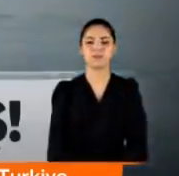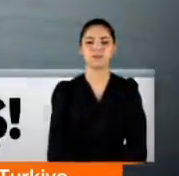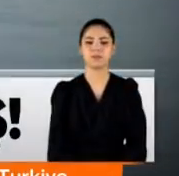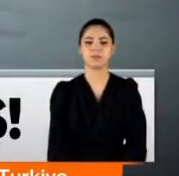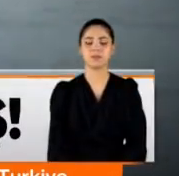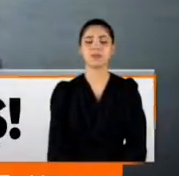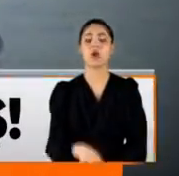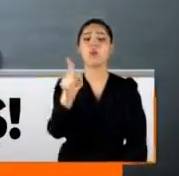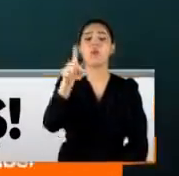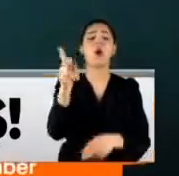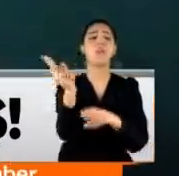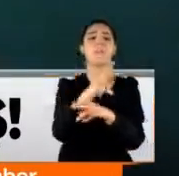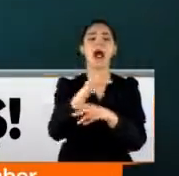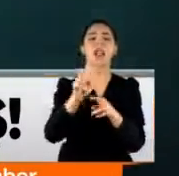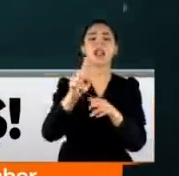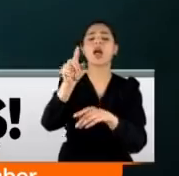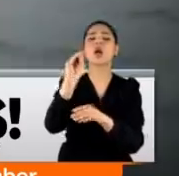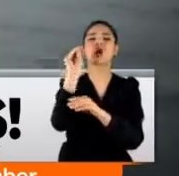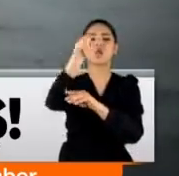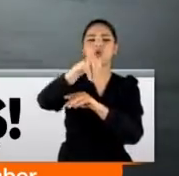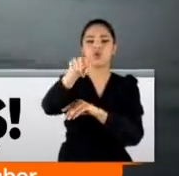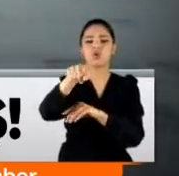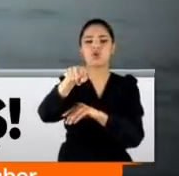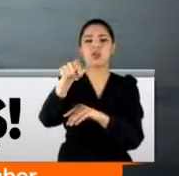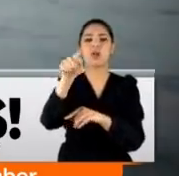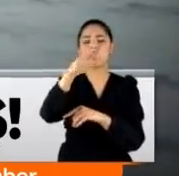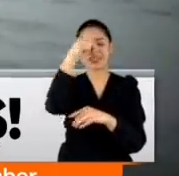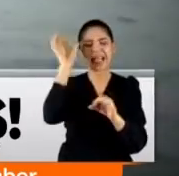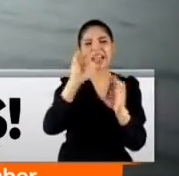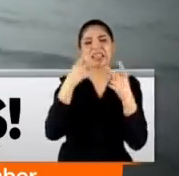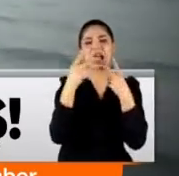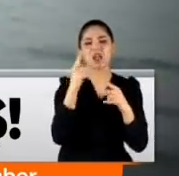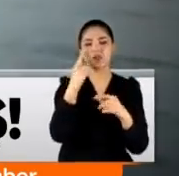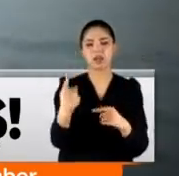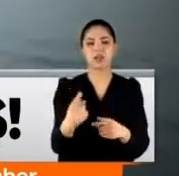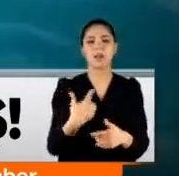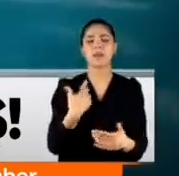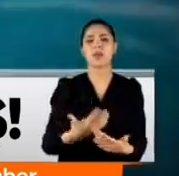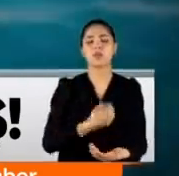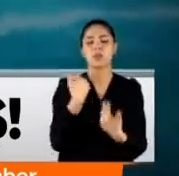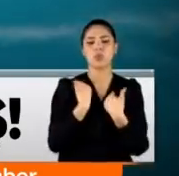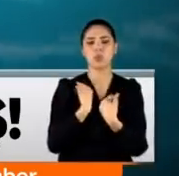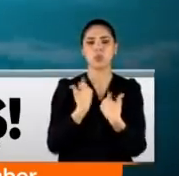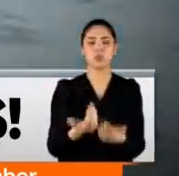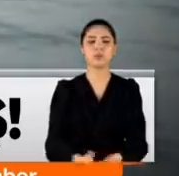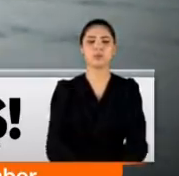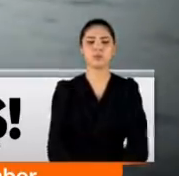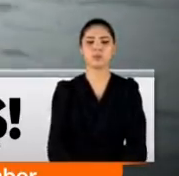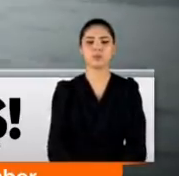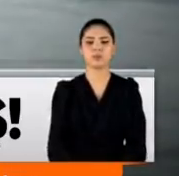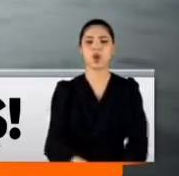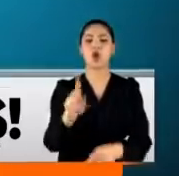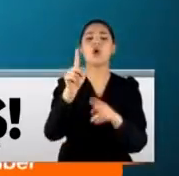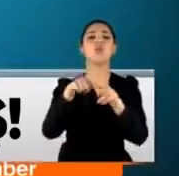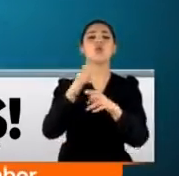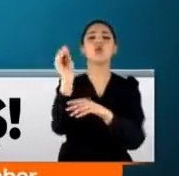Yunus'ların Karadeniz'deki hamsi popülasyonunun azaltını... ...çok talihsiz bir açıklama. O açıklama bizi çok üzdü. Yunus'ları kimse